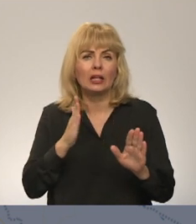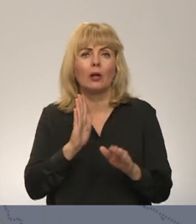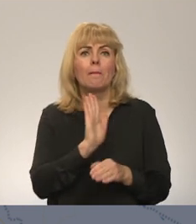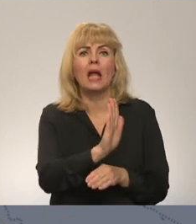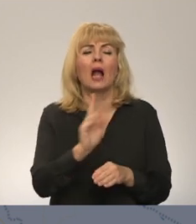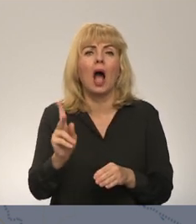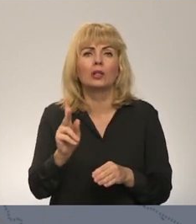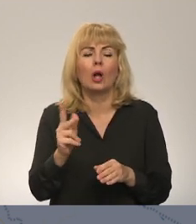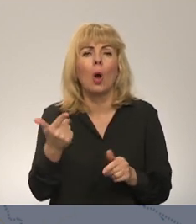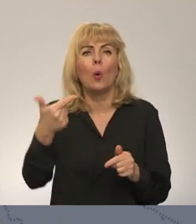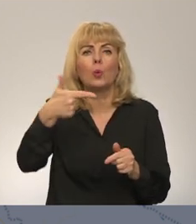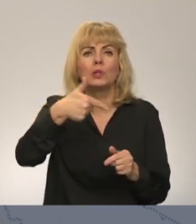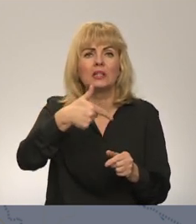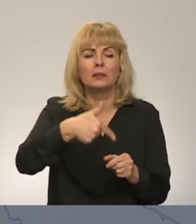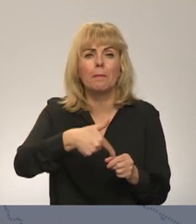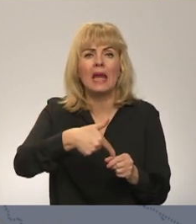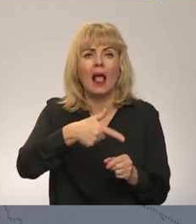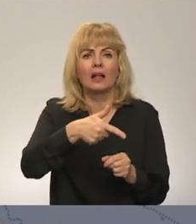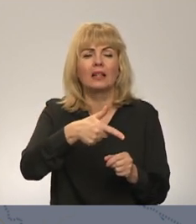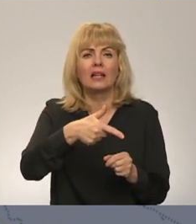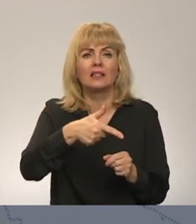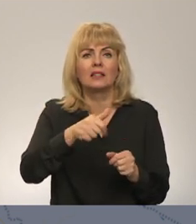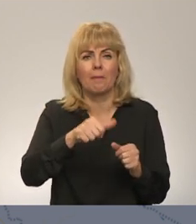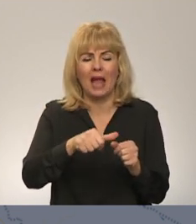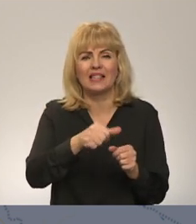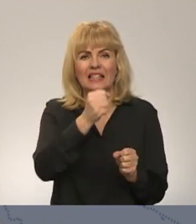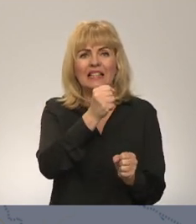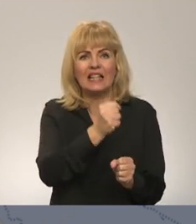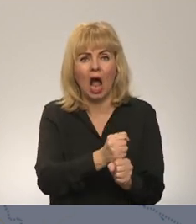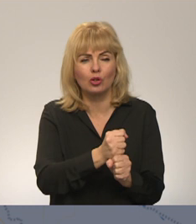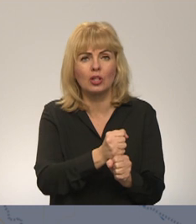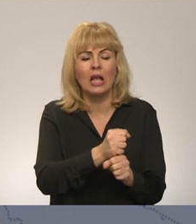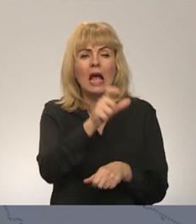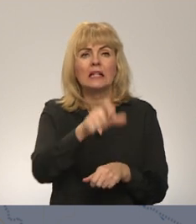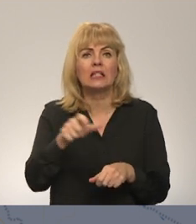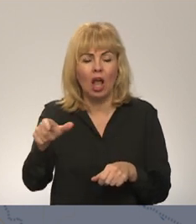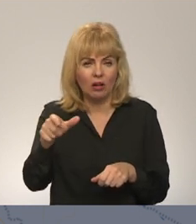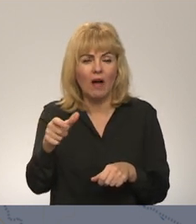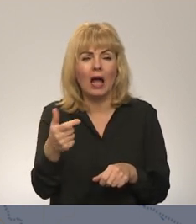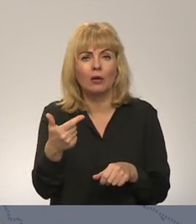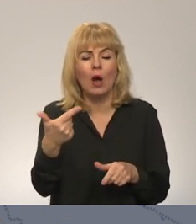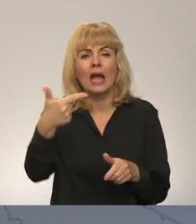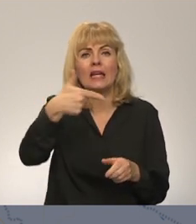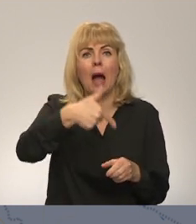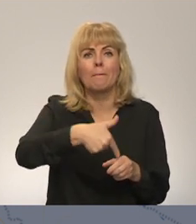stacijas. Cilvēki tiešām mēģina uzpildīt deglielu un uz